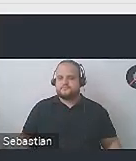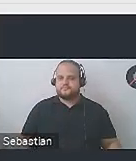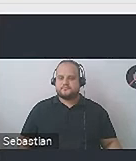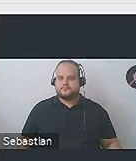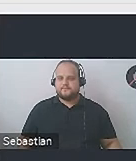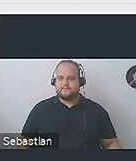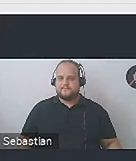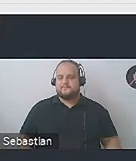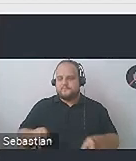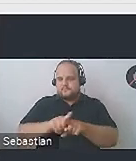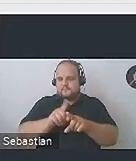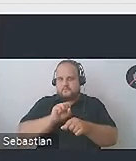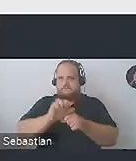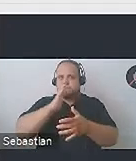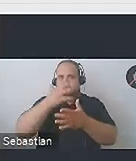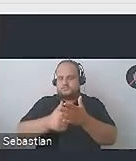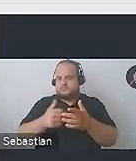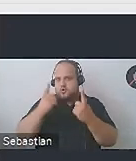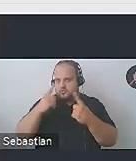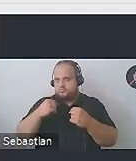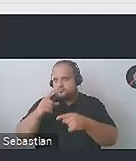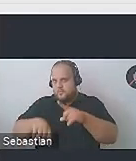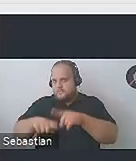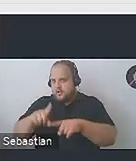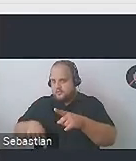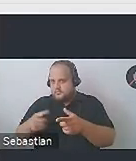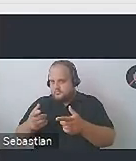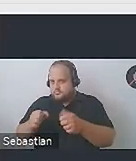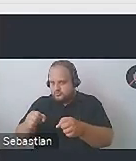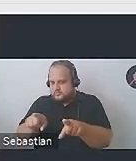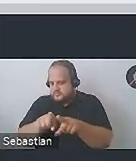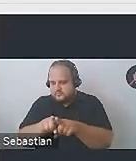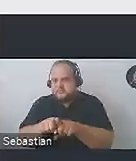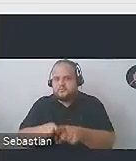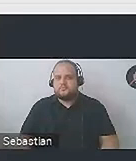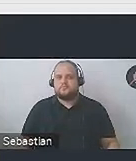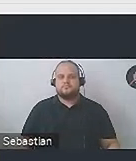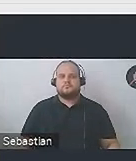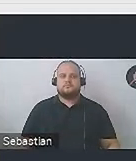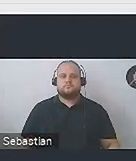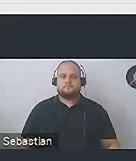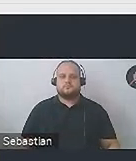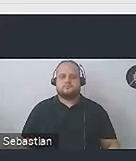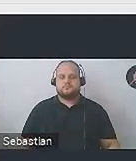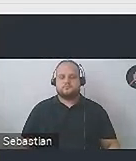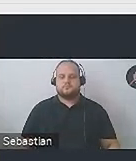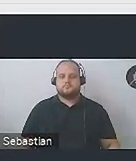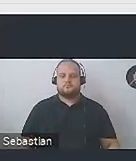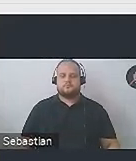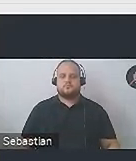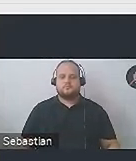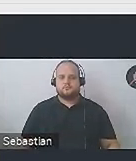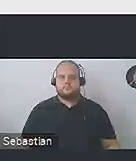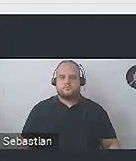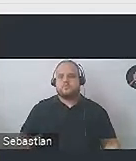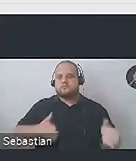jest wykorzystywana przez osoby w pełni sprawne też. Zauważcie. No dobrze, koniec mikroquizu. Na